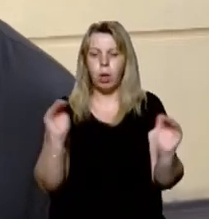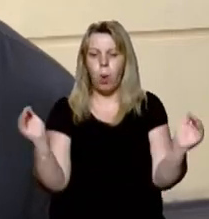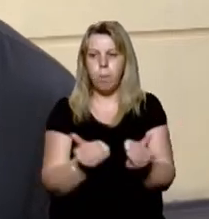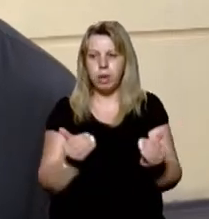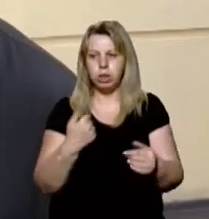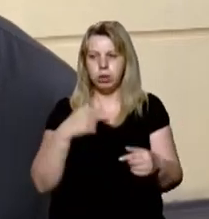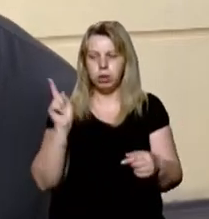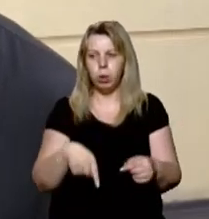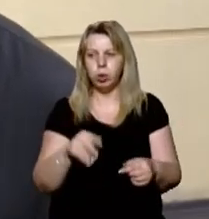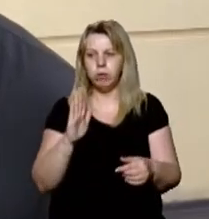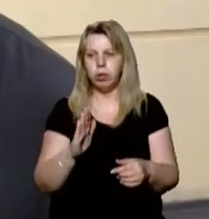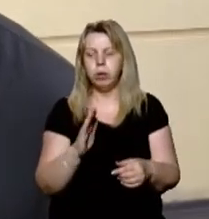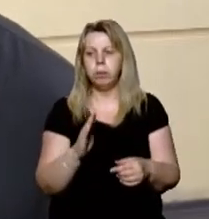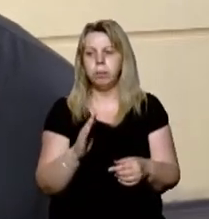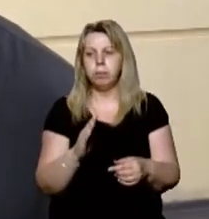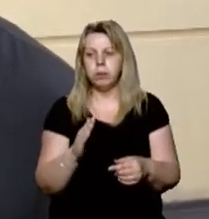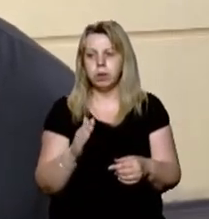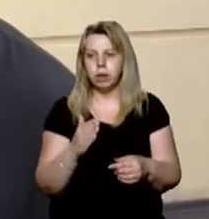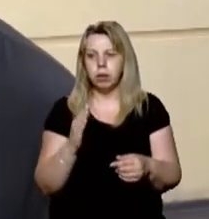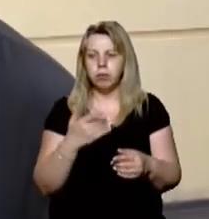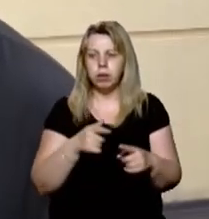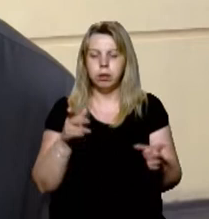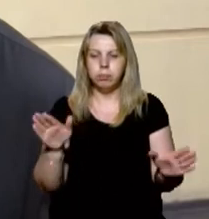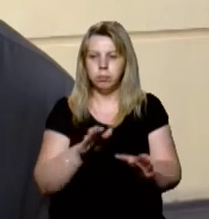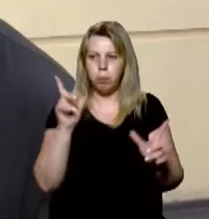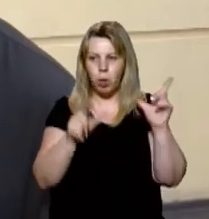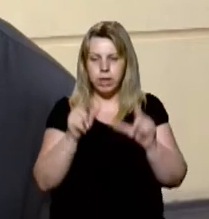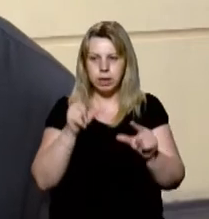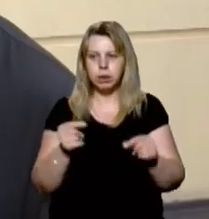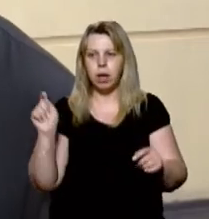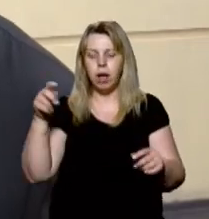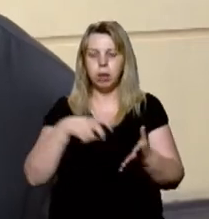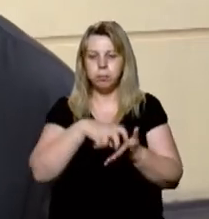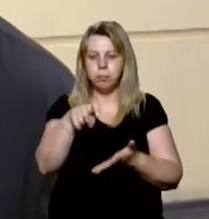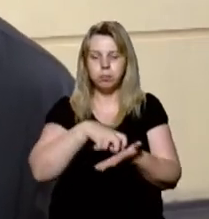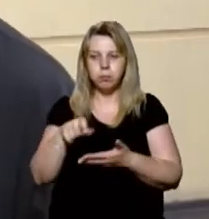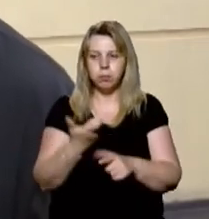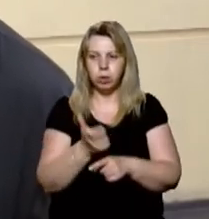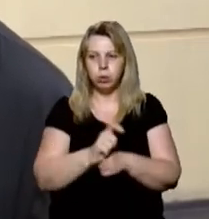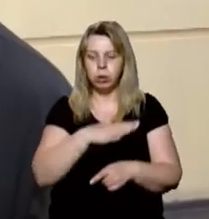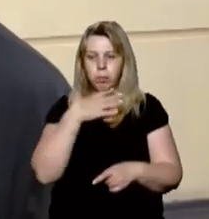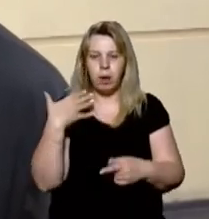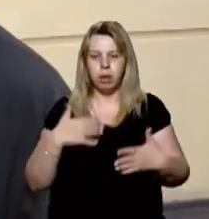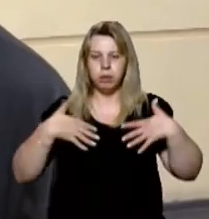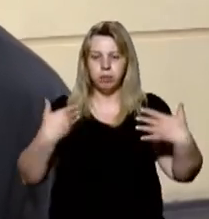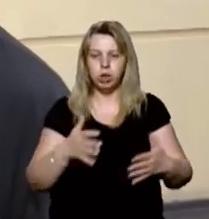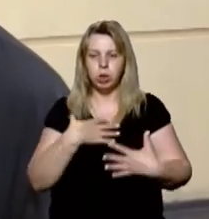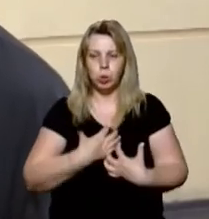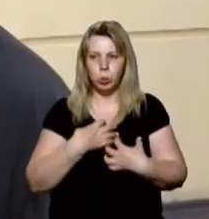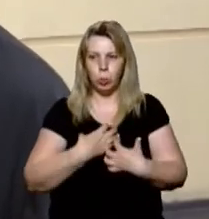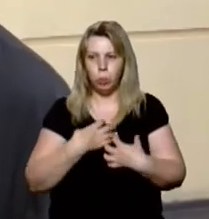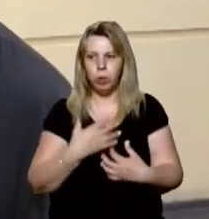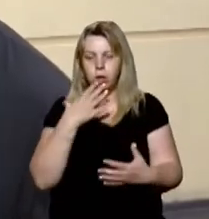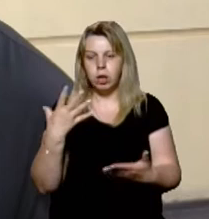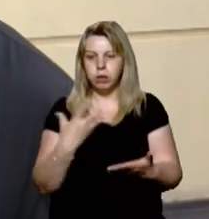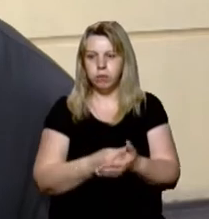також у поїздках. І надійшли дуже багато виражень з Суми, з